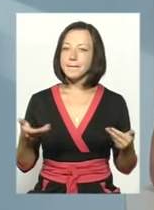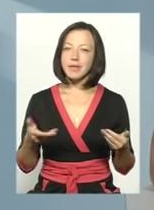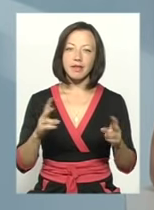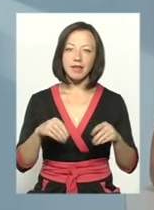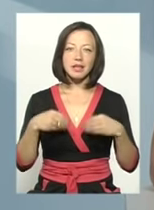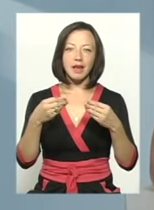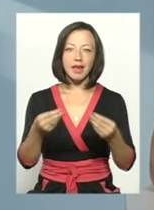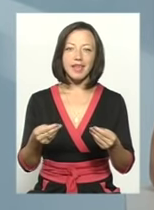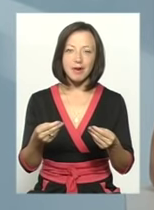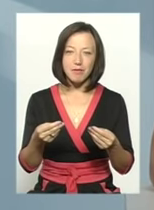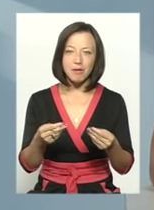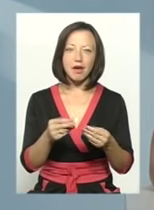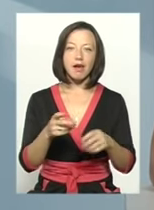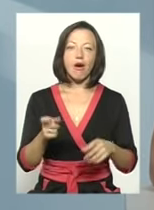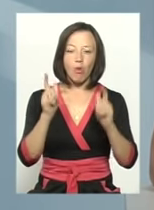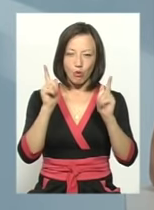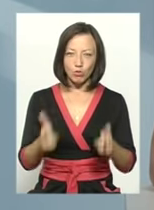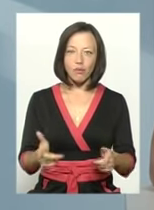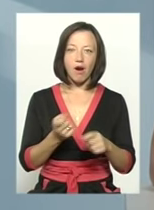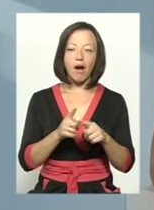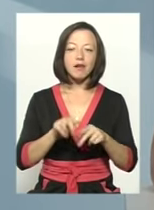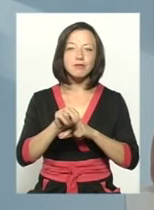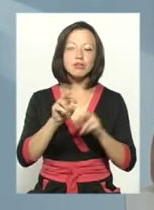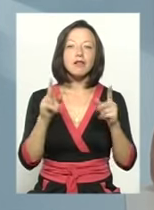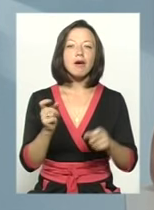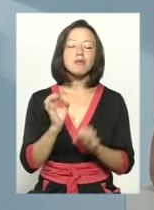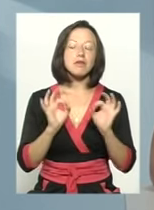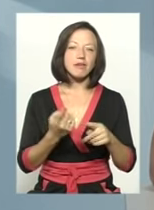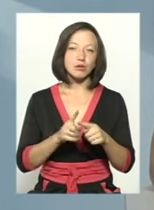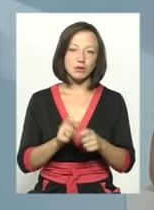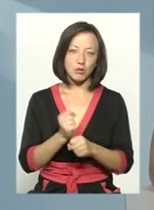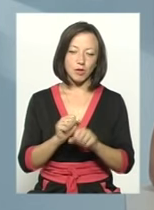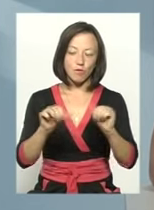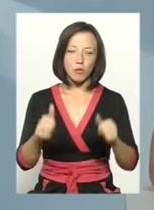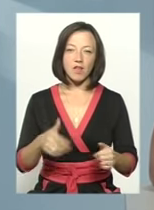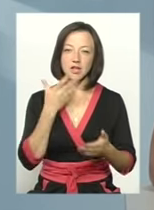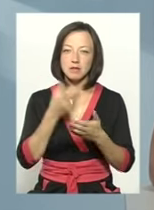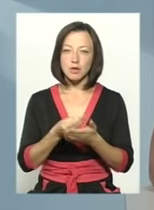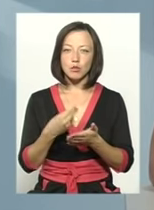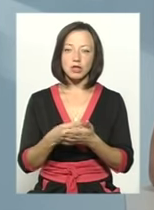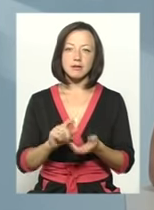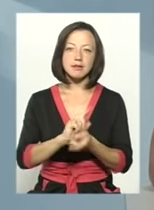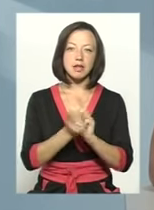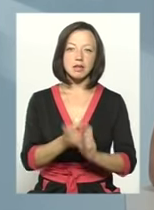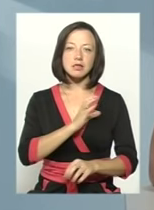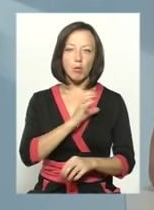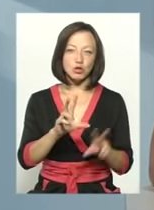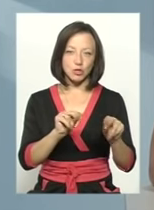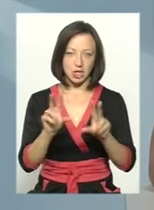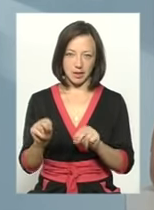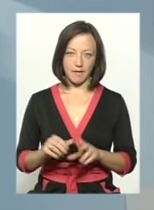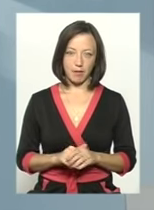людям рибу, а даємо вудку, щоб вони в майбутньому навчилися самі формувати свій бюджет і стати заможними і щасливими.